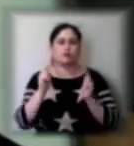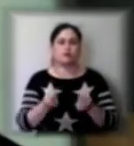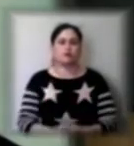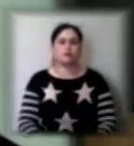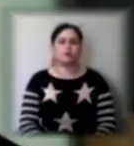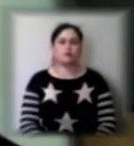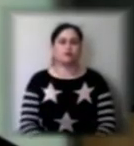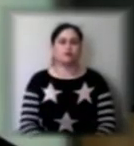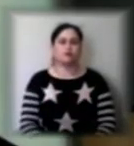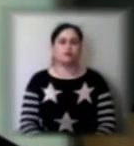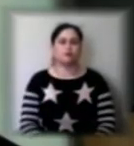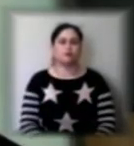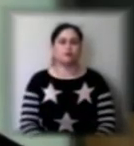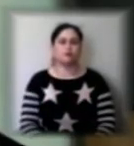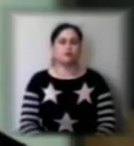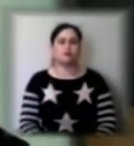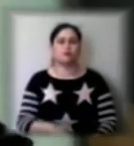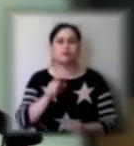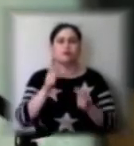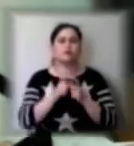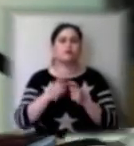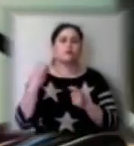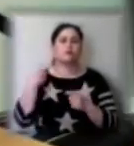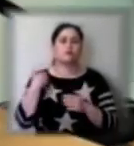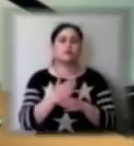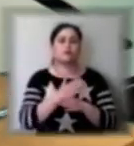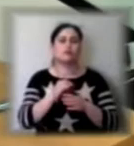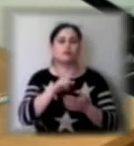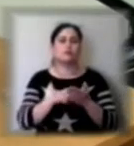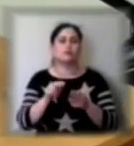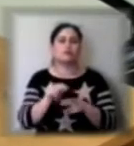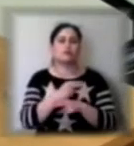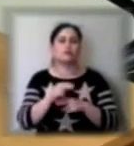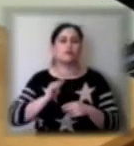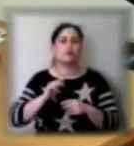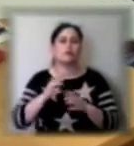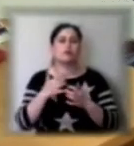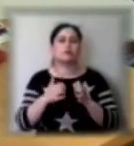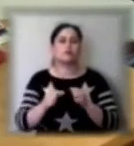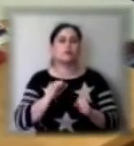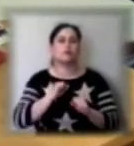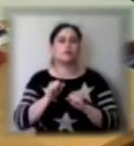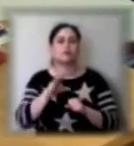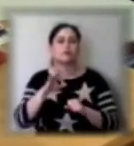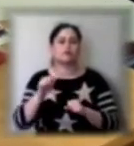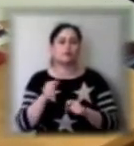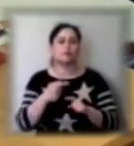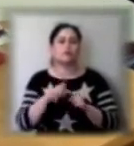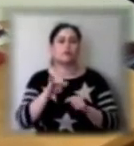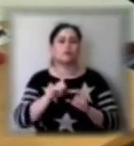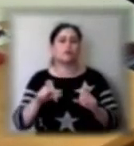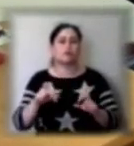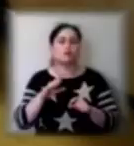За словами начальниці відділу з питань виховної роботи Херсонського управління освіти, пришкільні табори цього року